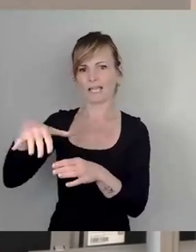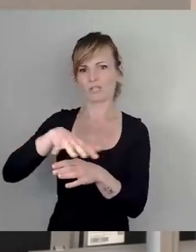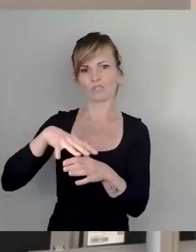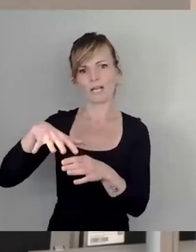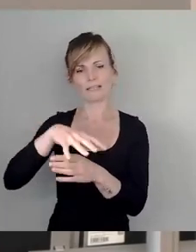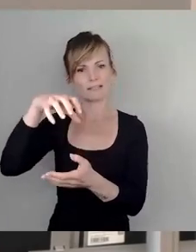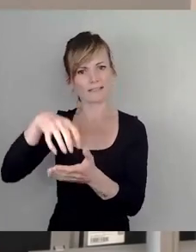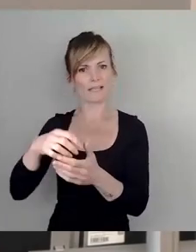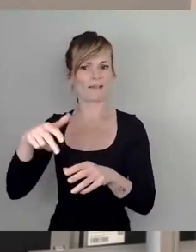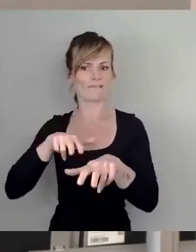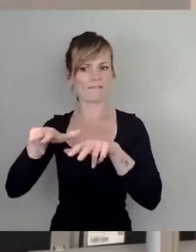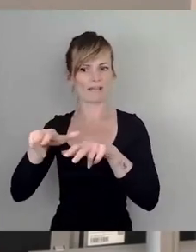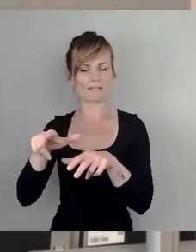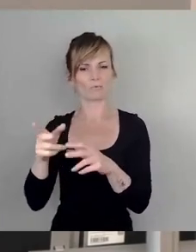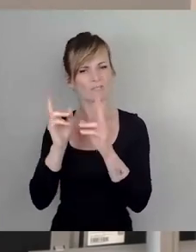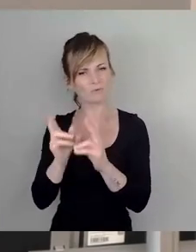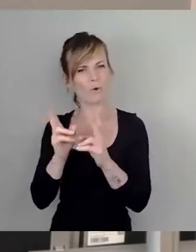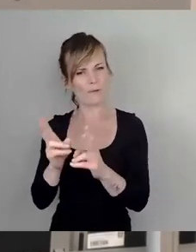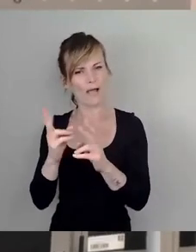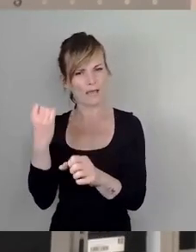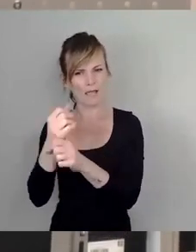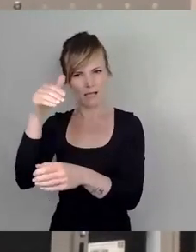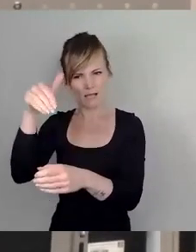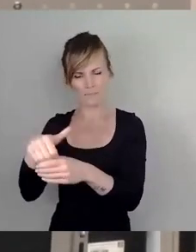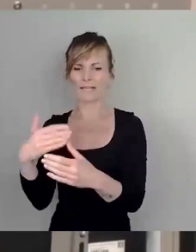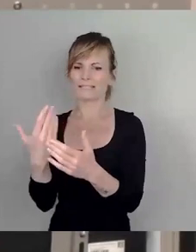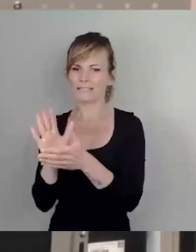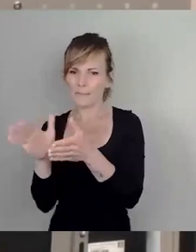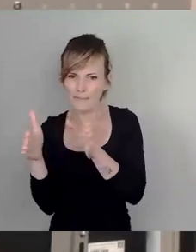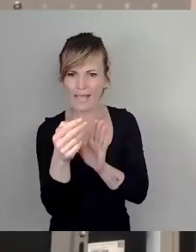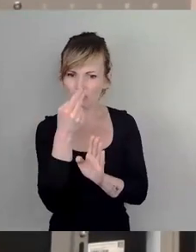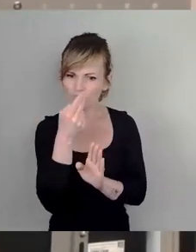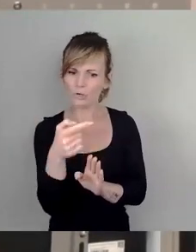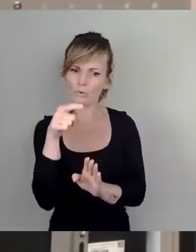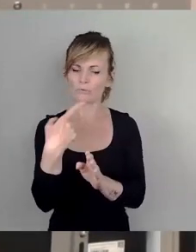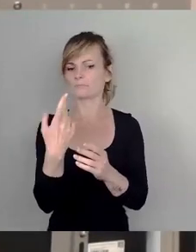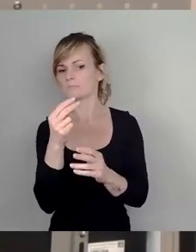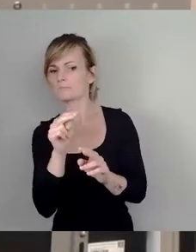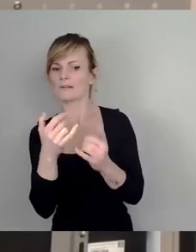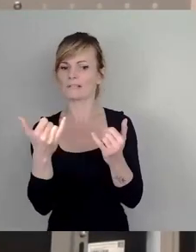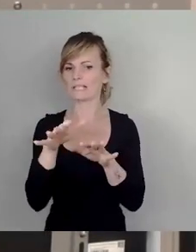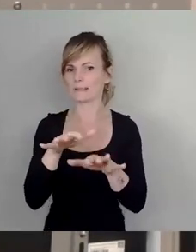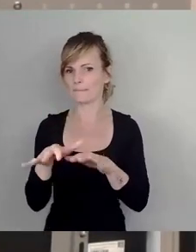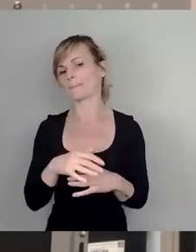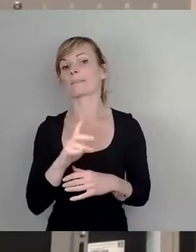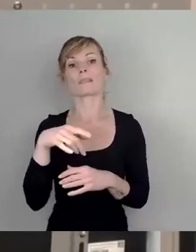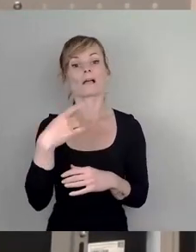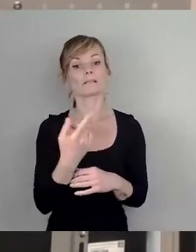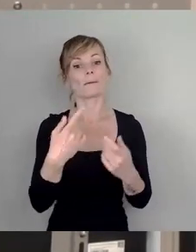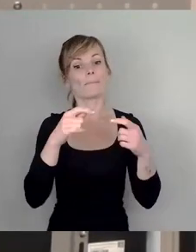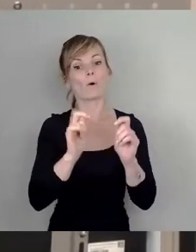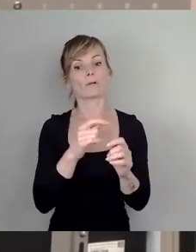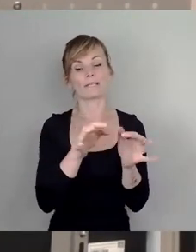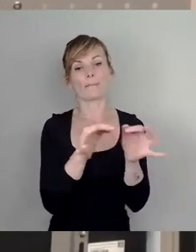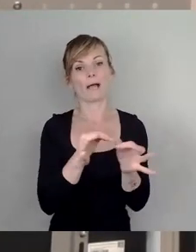Arbeit sich dem Umfeld mal stärker widmen. Und es geht bei anderen Stellen um tatsächlich bauliche Maßnahmen, wo man